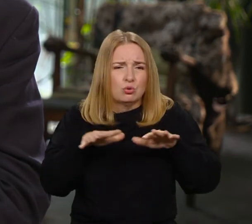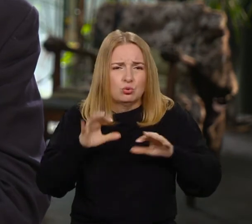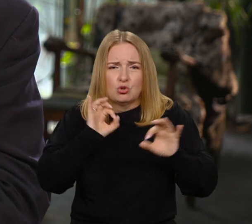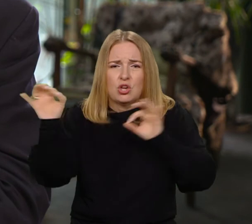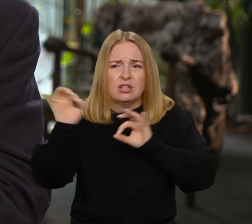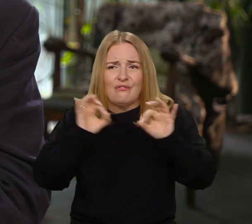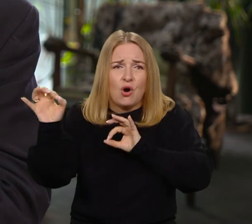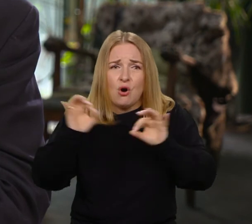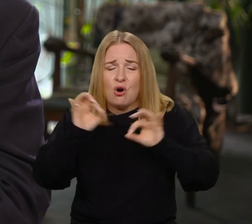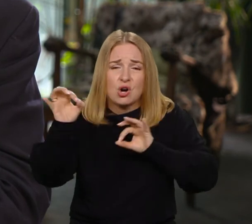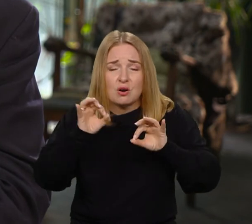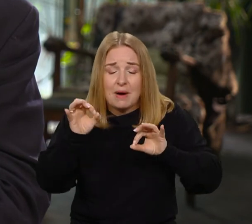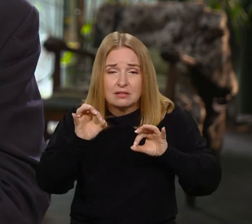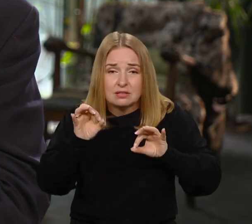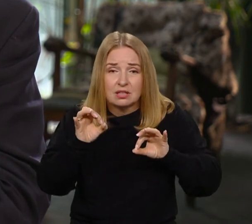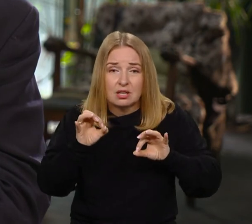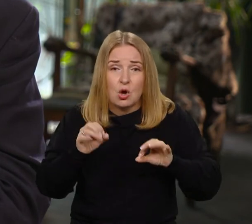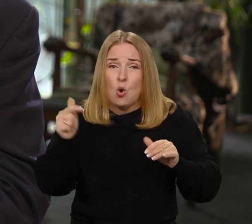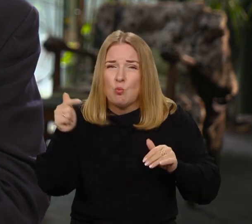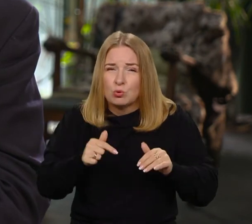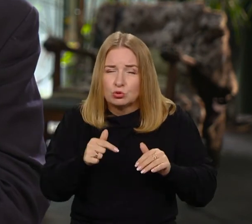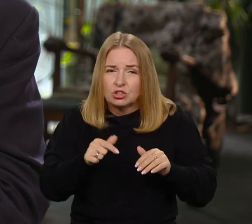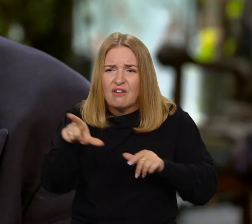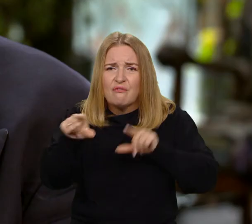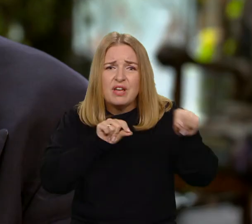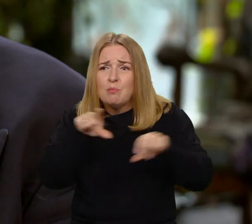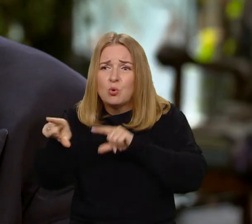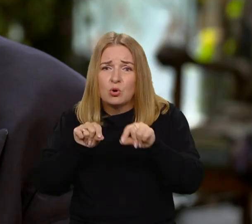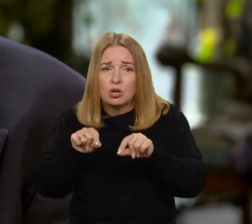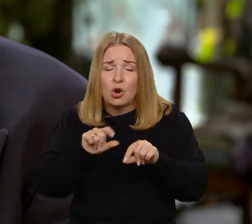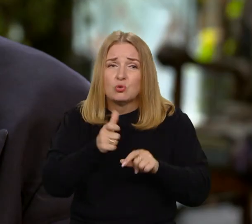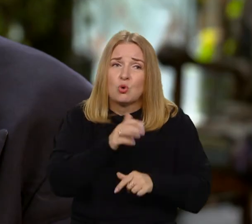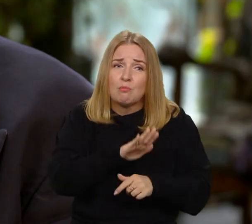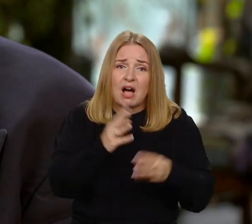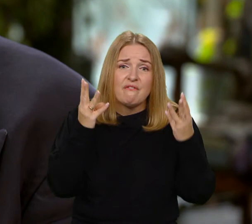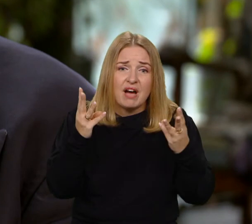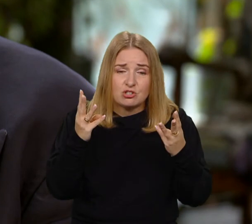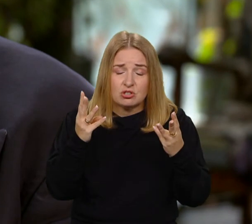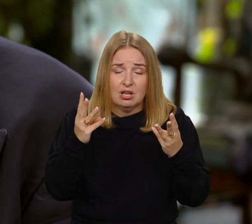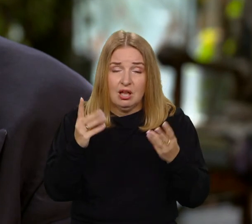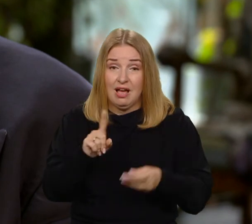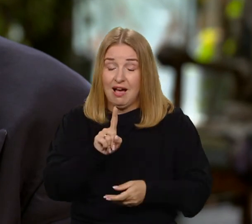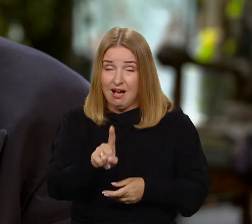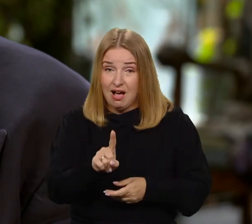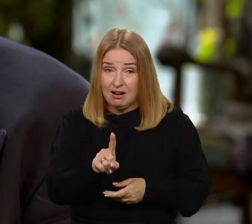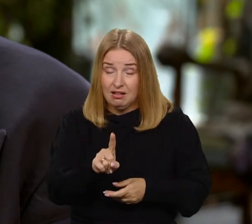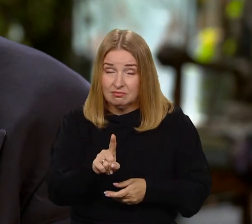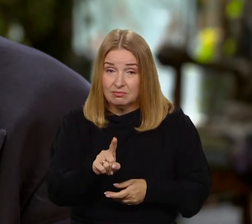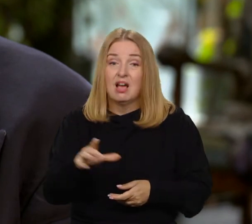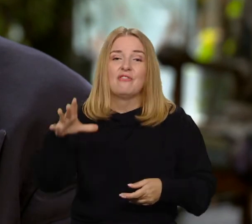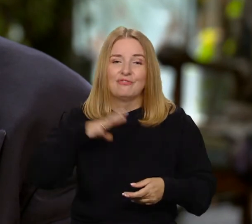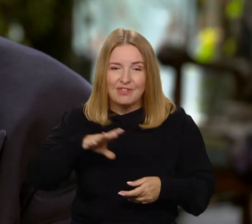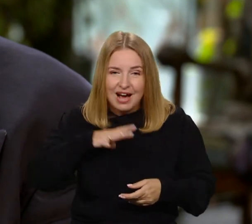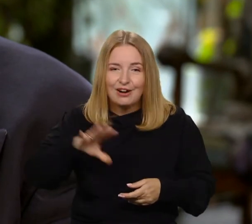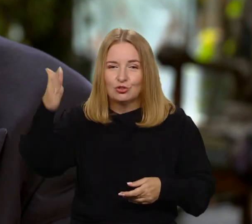są godne poznania. Że trzeba mieć jakiś filtr i powiedzieć, co jest ważne, ale na końcu stoi takie podstawowe pytanie. Warto